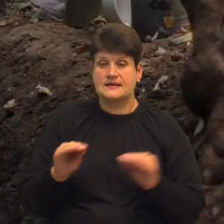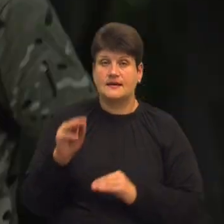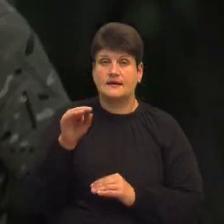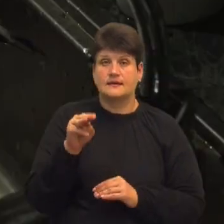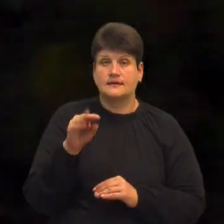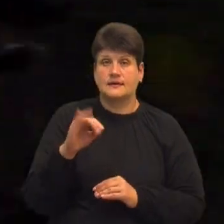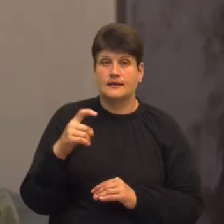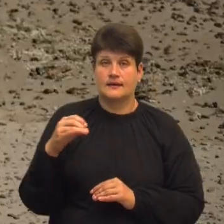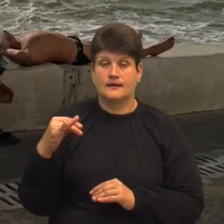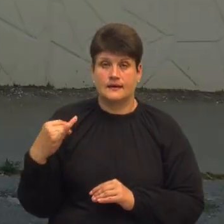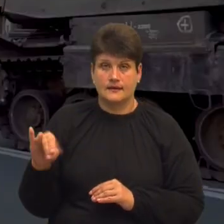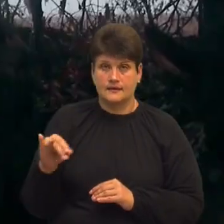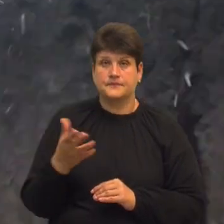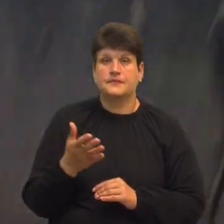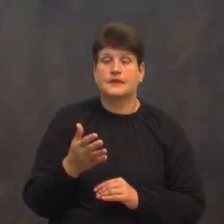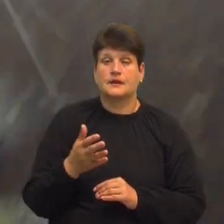другою роботою режисера.